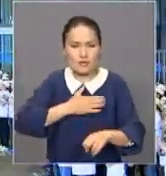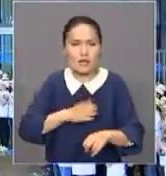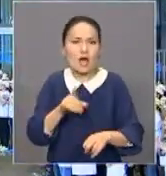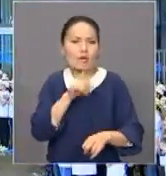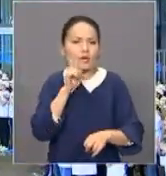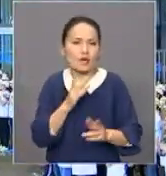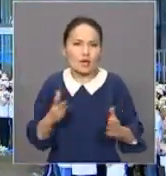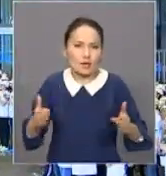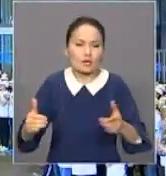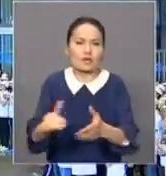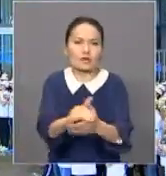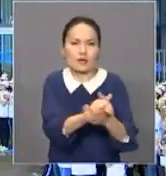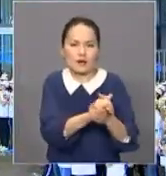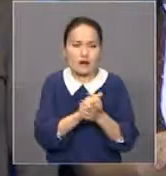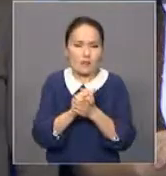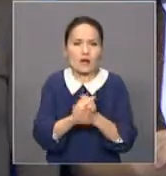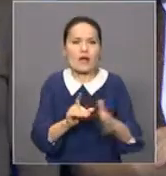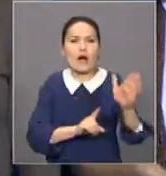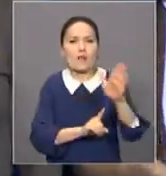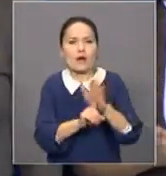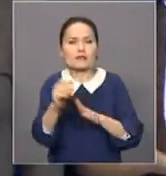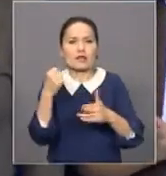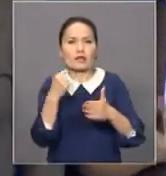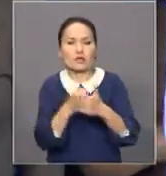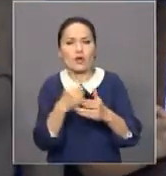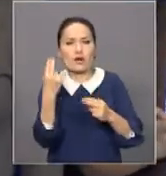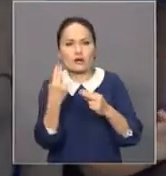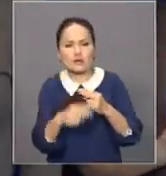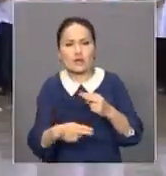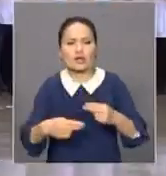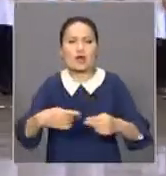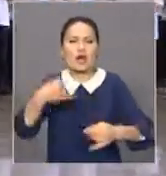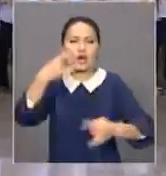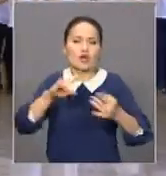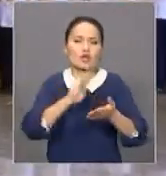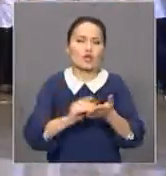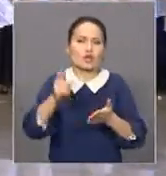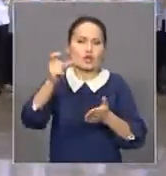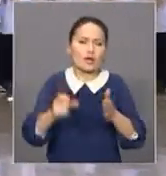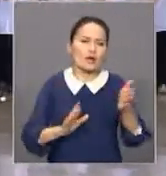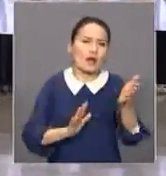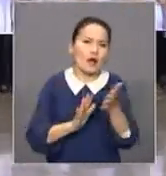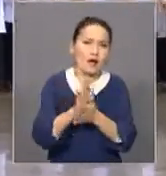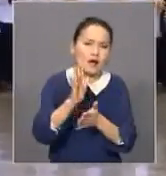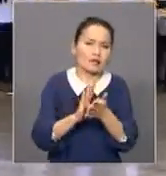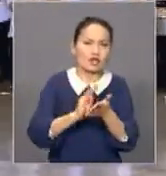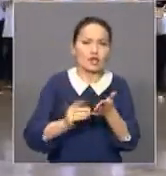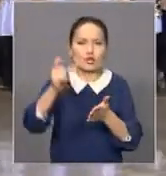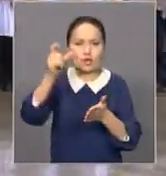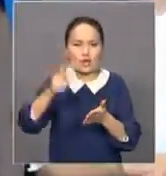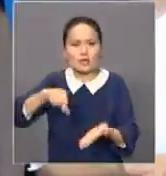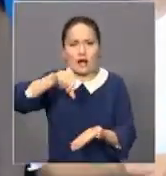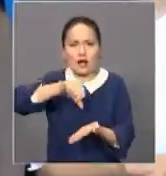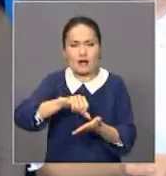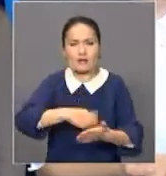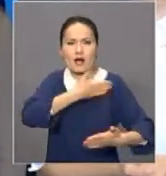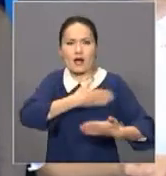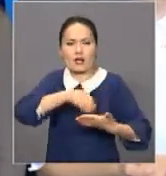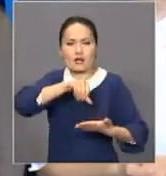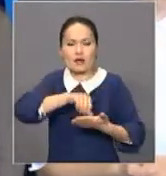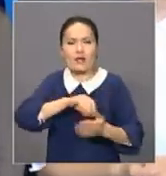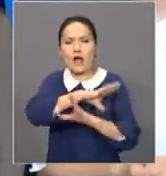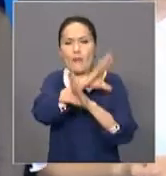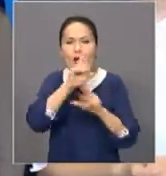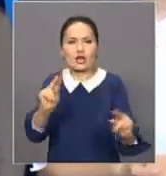Сайлауын ауқанын бастанаяқ назарда ұстап шынайы ақпараттар ата білген журналисттер үшін бұл саяси тода көптен күткен мерек еспетті. Ақ сөйлеп